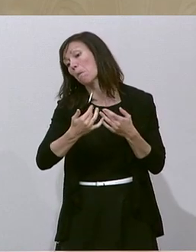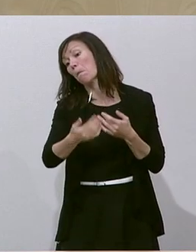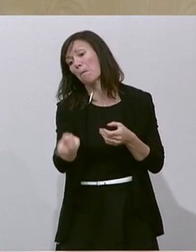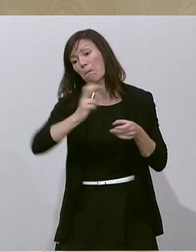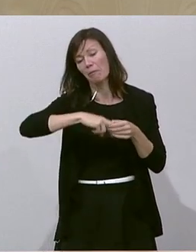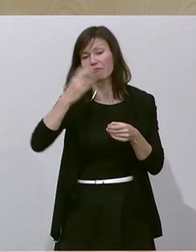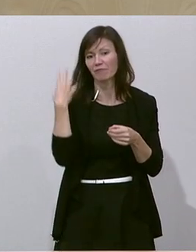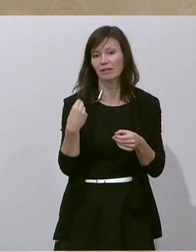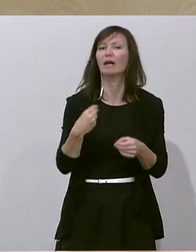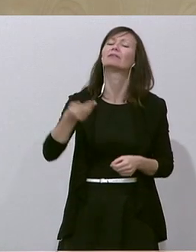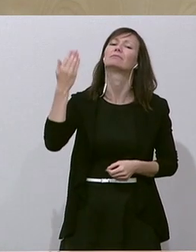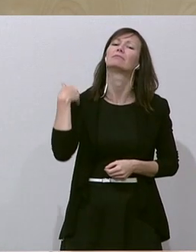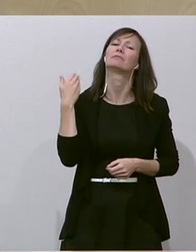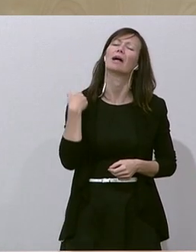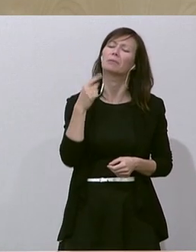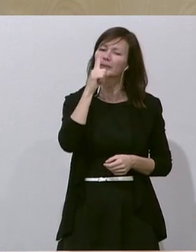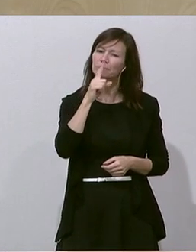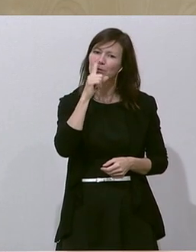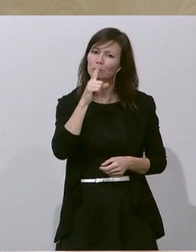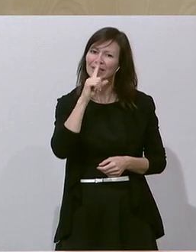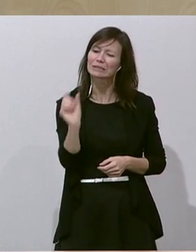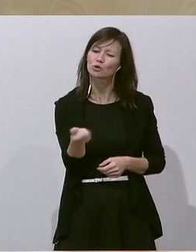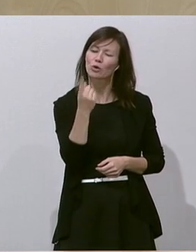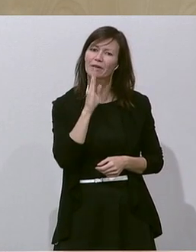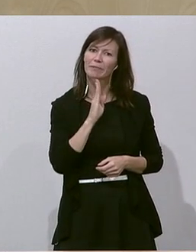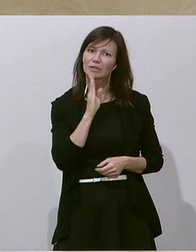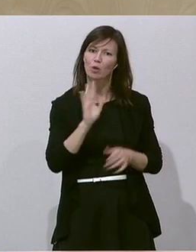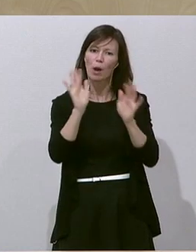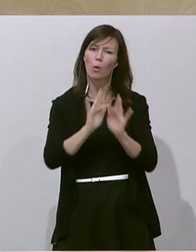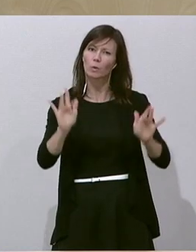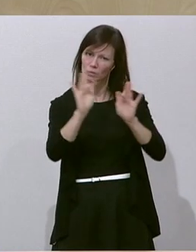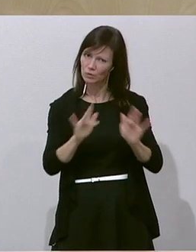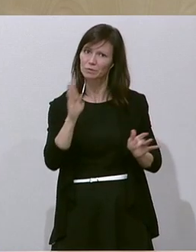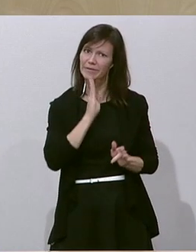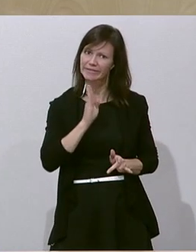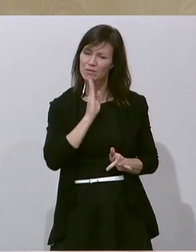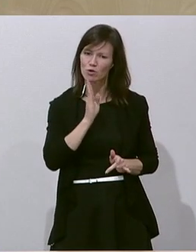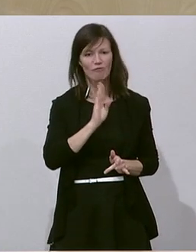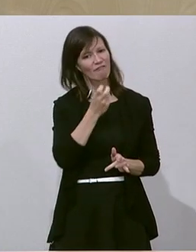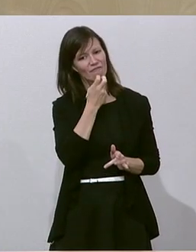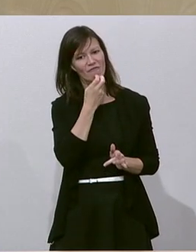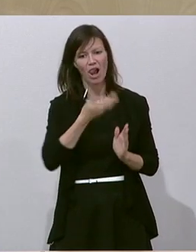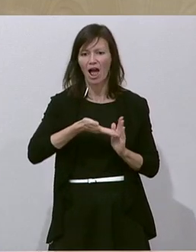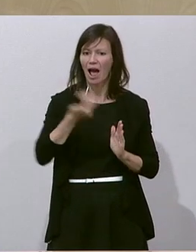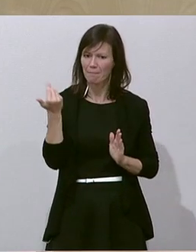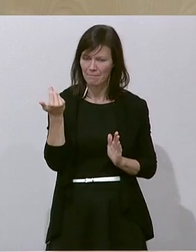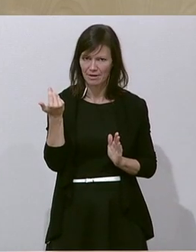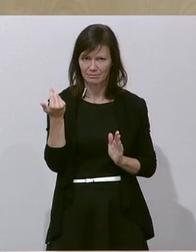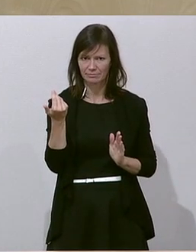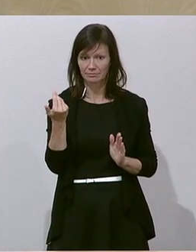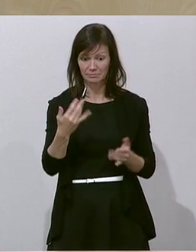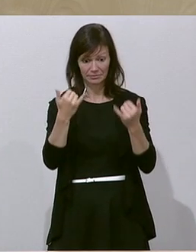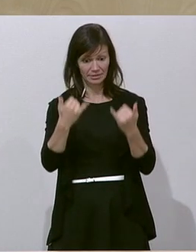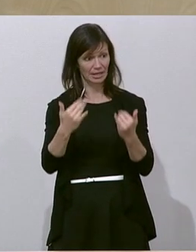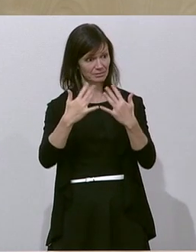wir haben damals versucht, die Sonderpensionen, die sogenannten Luxuspensionen abzuschaffen. Und wir sind hier im